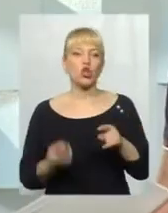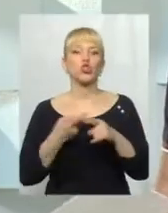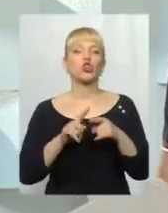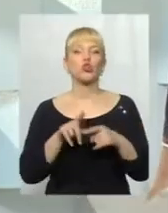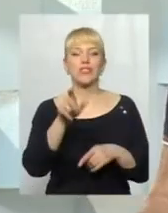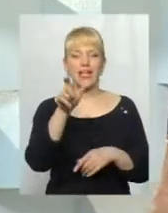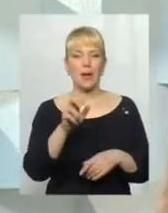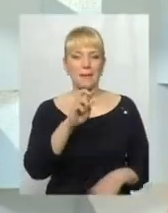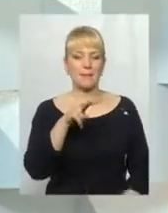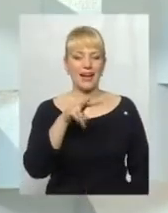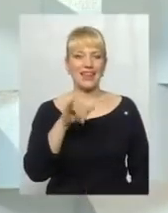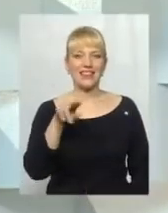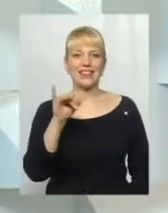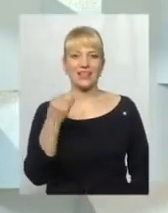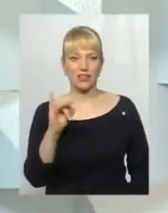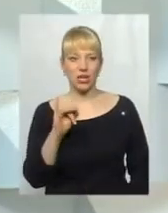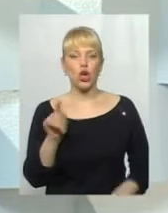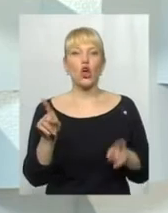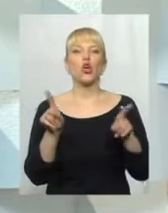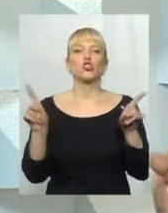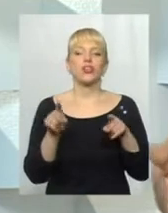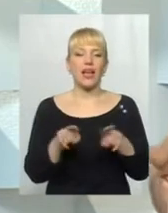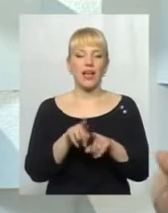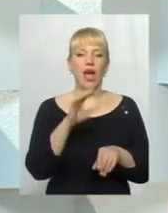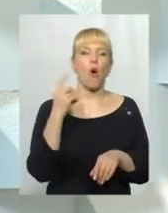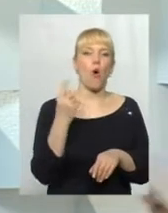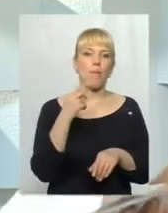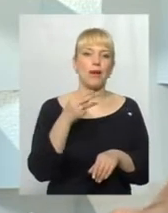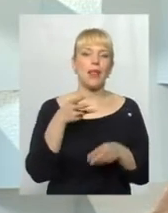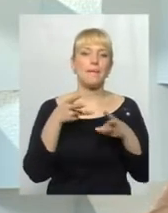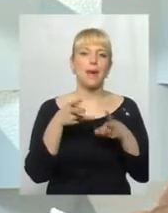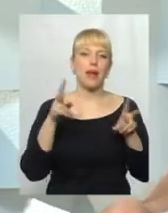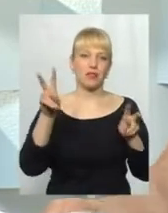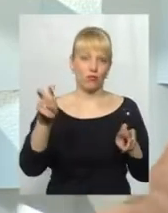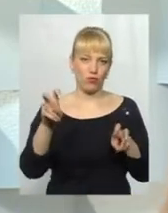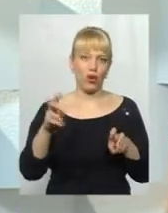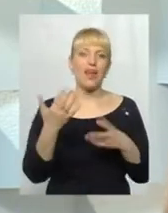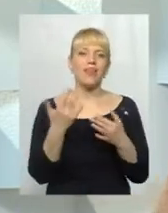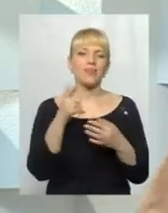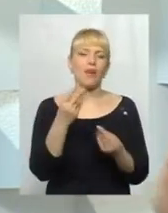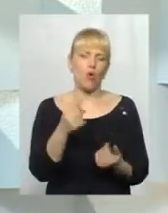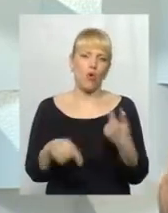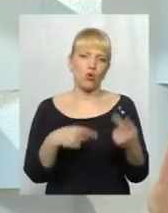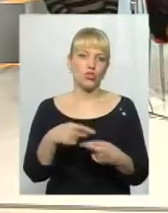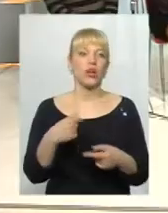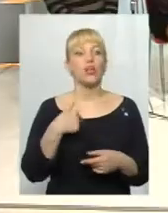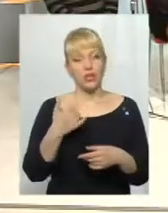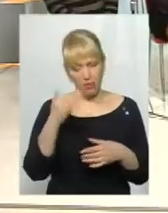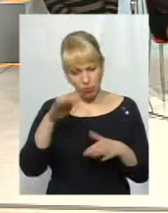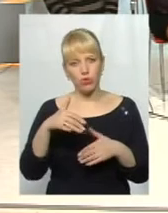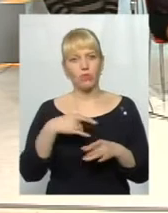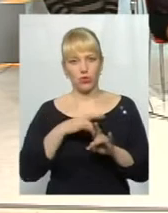блідий? Що таке облпаливо? Які це гроші там заміщені? Вокруг чого це крутиться? Я далі все розкажу, але дам слово хлопцям.